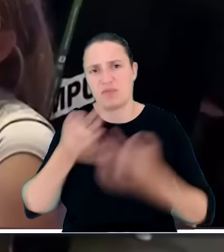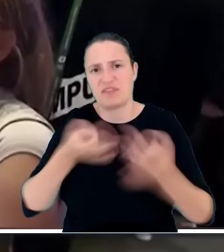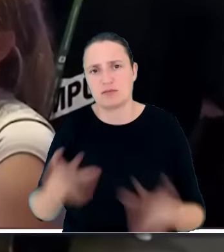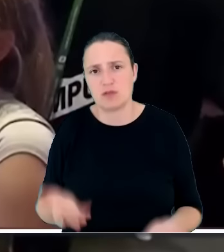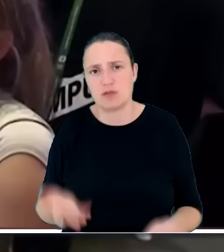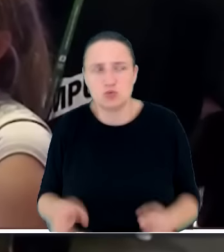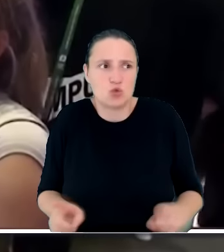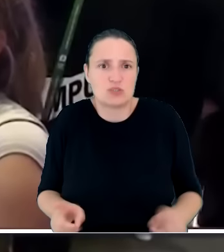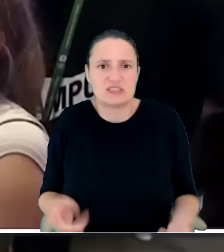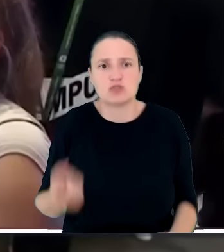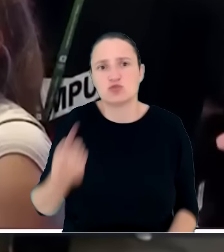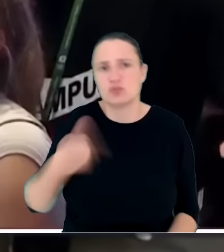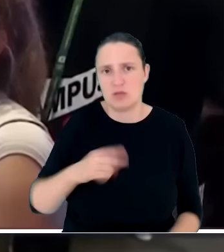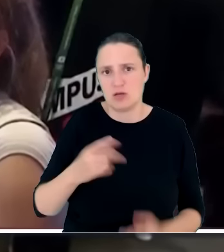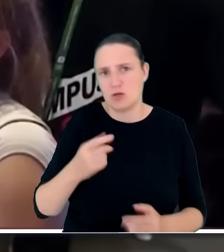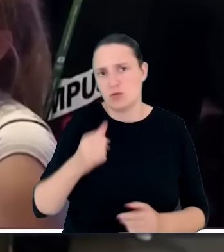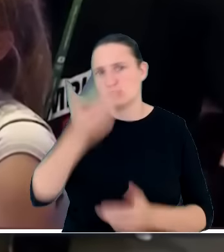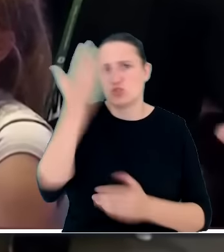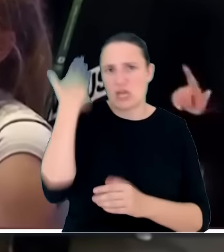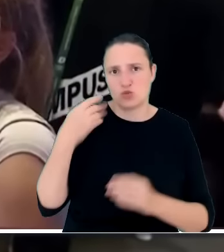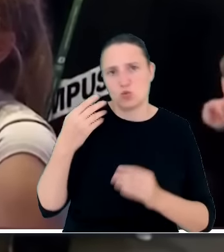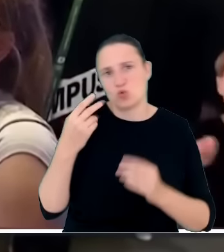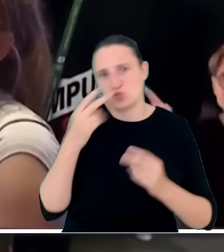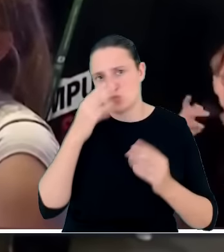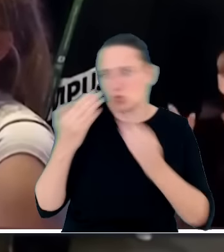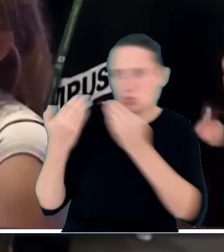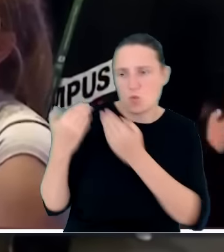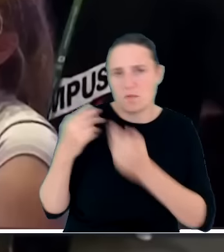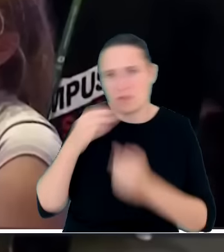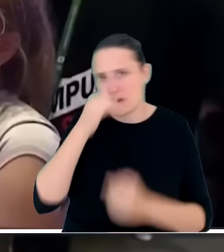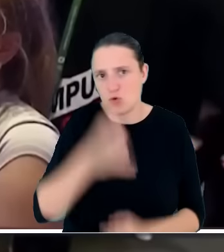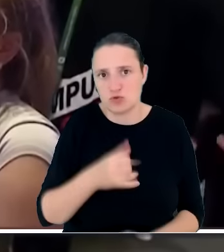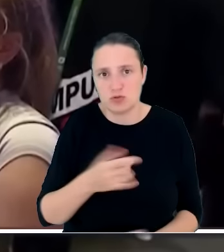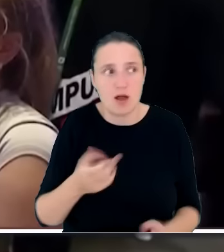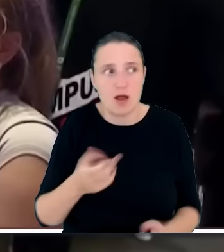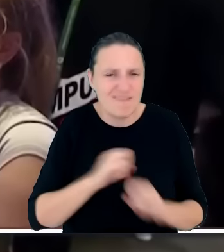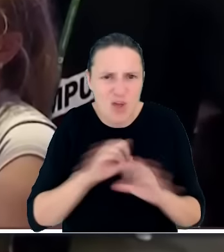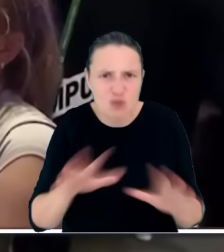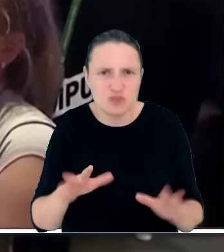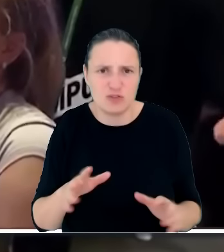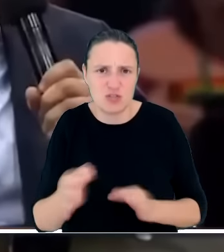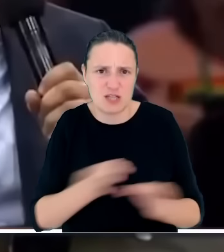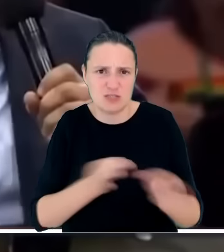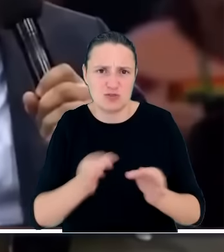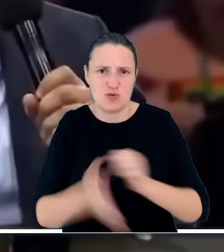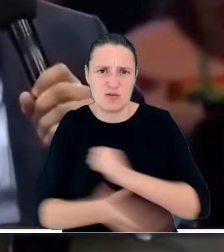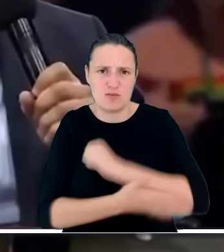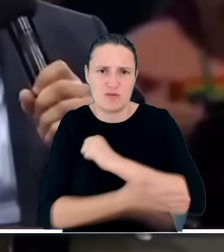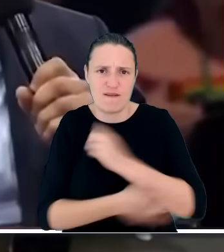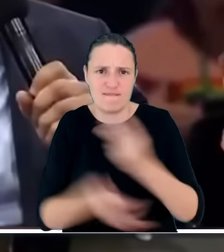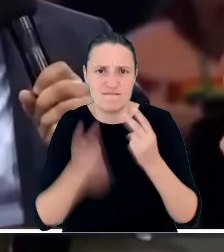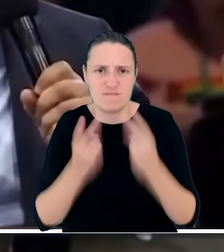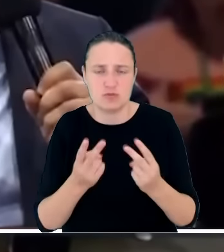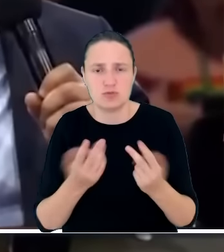my skupmy się na przyszłości? Oczywiście przyszłość jest ważna. Na wspólne budowanie czegoś, na wspólnych podstawach racjonalnych,